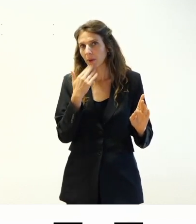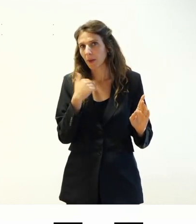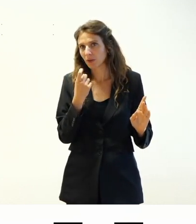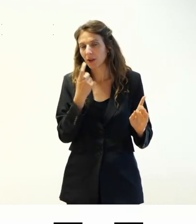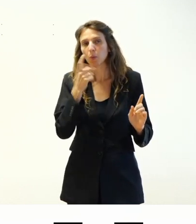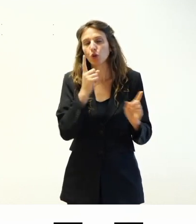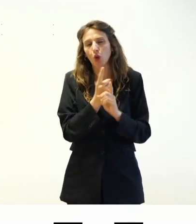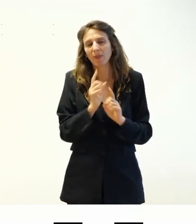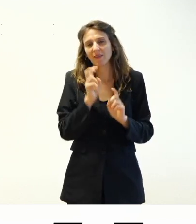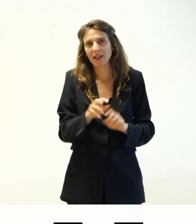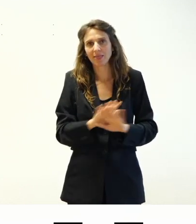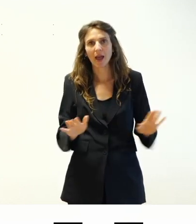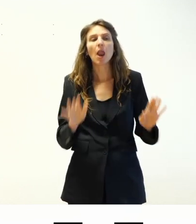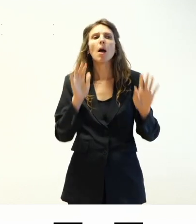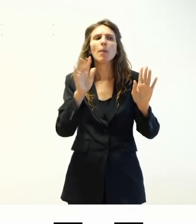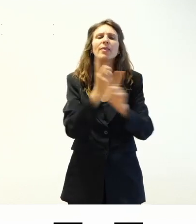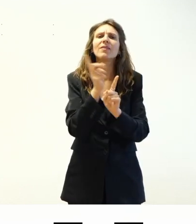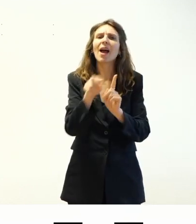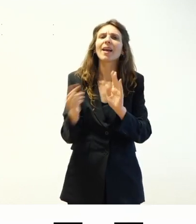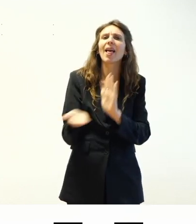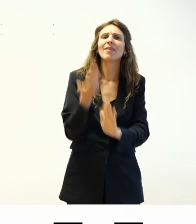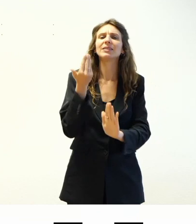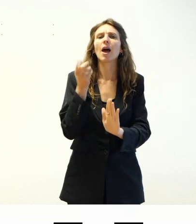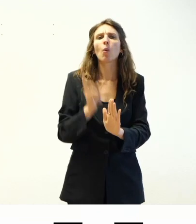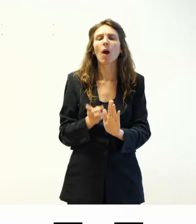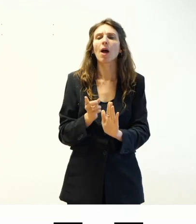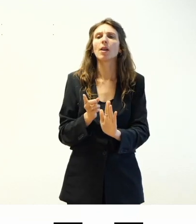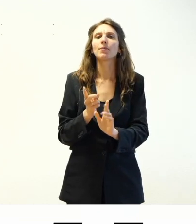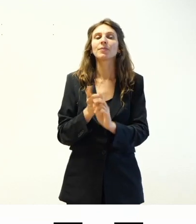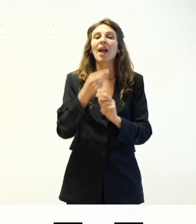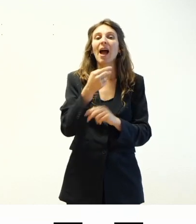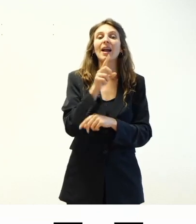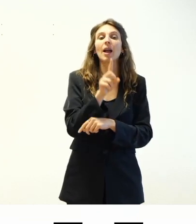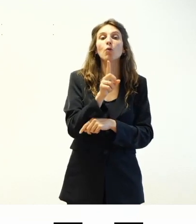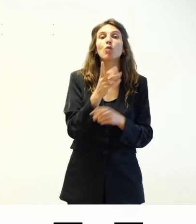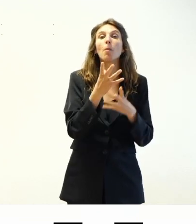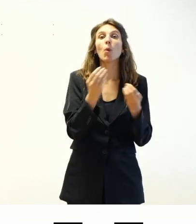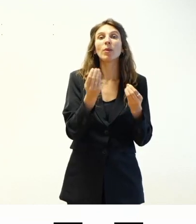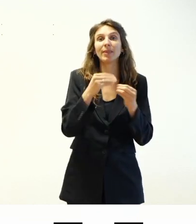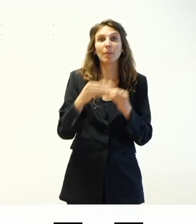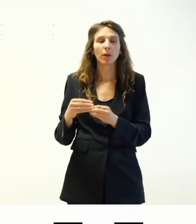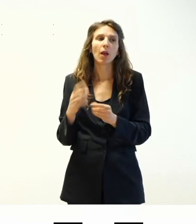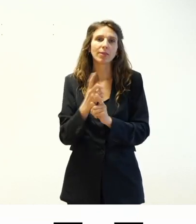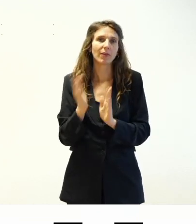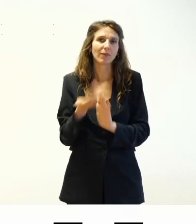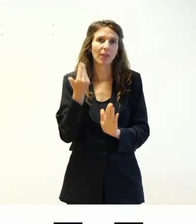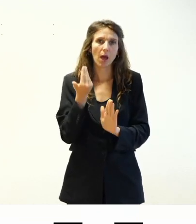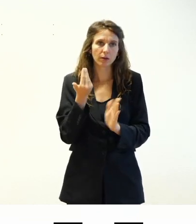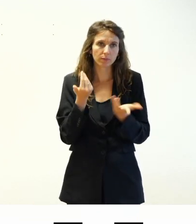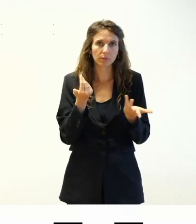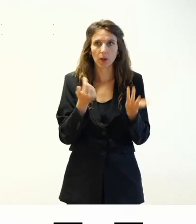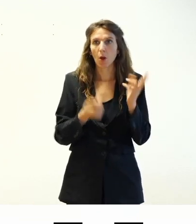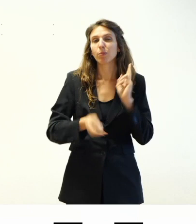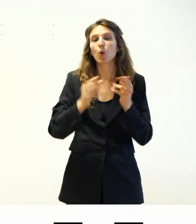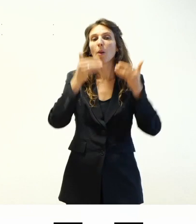e bisognerebbe evitare elementi h1 multipli questo soprattutto nelle